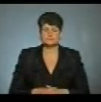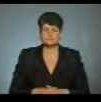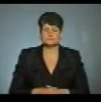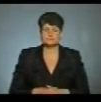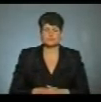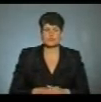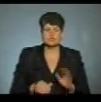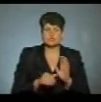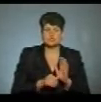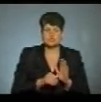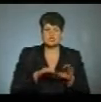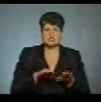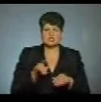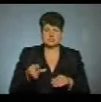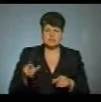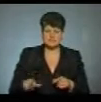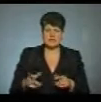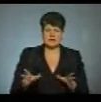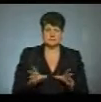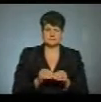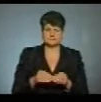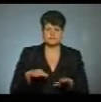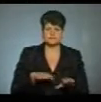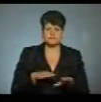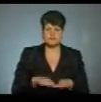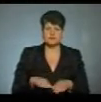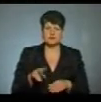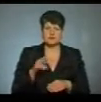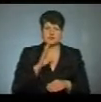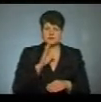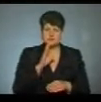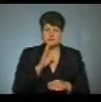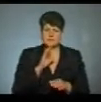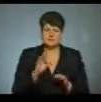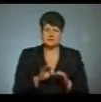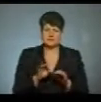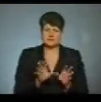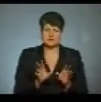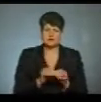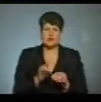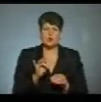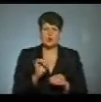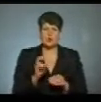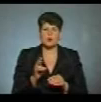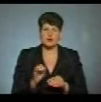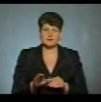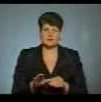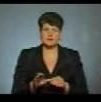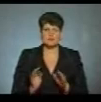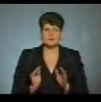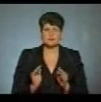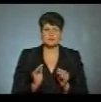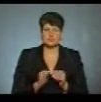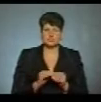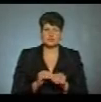Шестеро швей шивають в Україні захисні костюми. Люба Бургала прошиває рукава. Тоді прошиваємо резиночку.